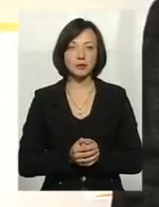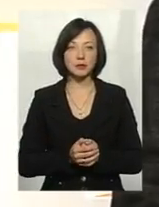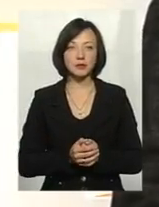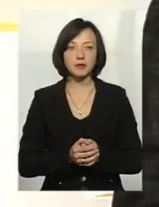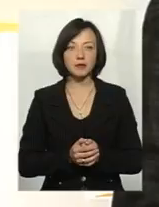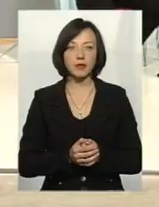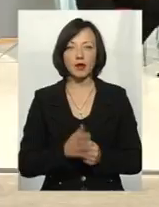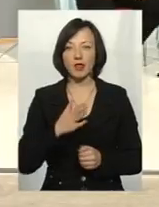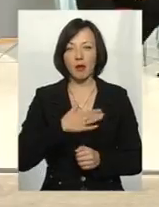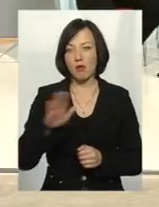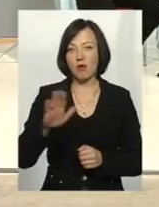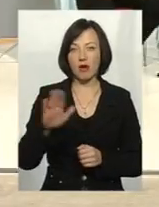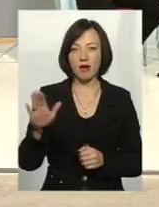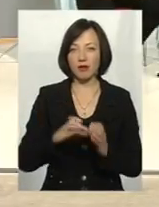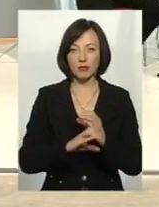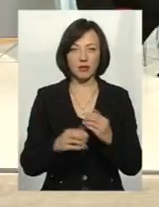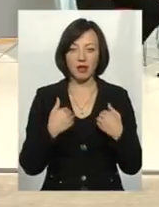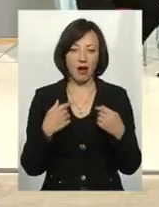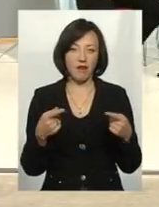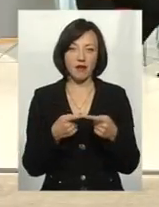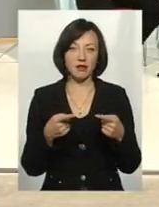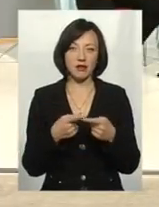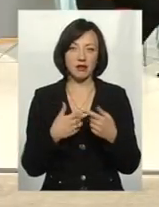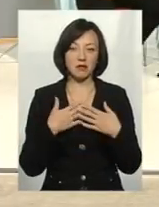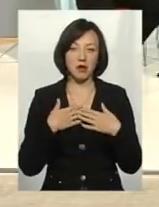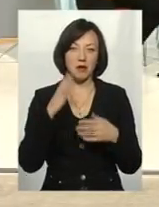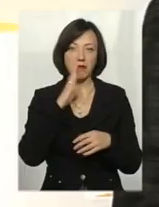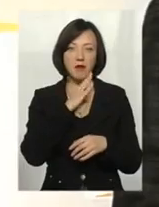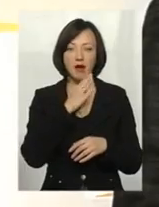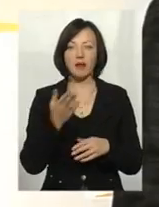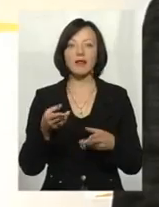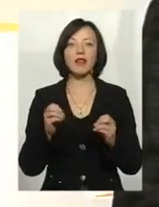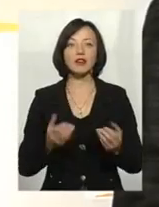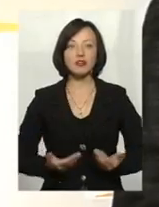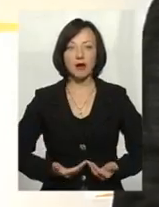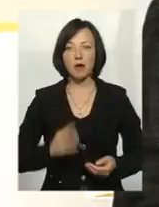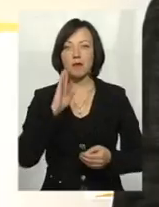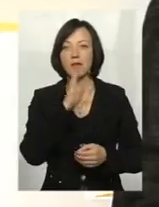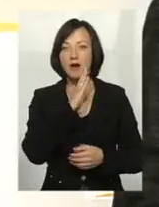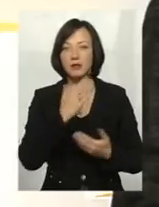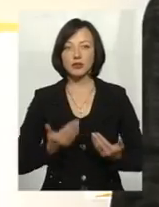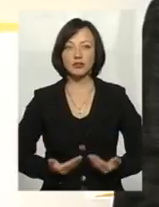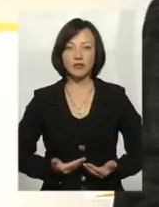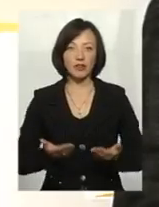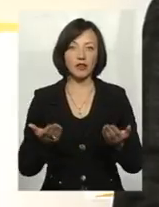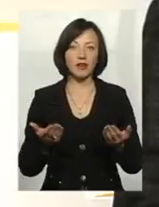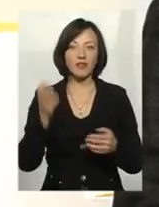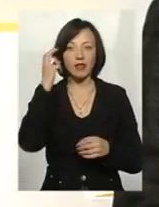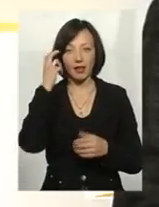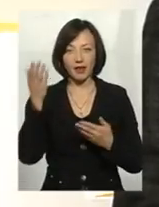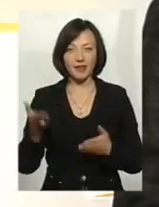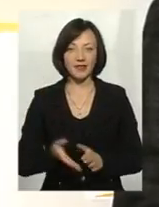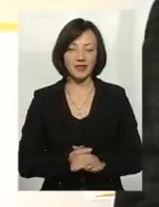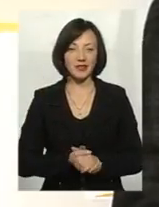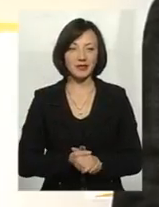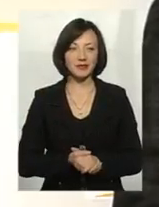Моя труба не знає нічого. А я тут квартирант, а це моя мама, а мама де живе? А мама живе в Києві,